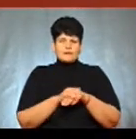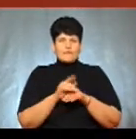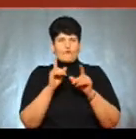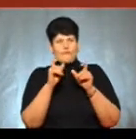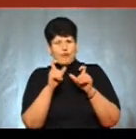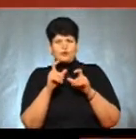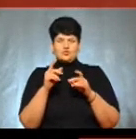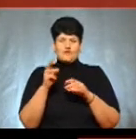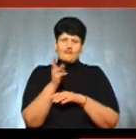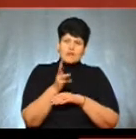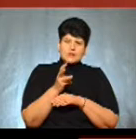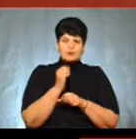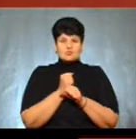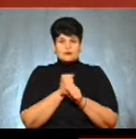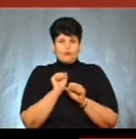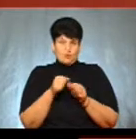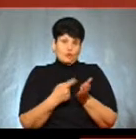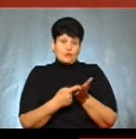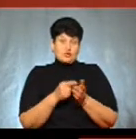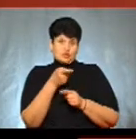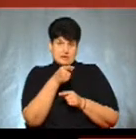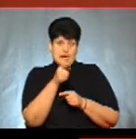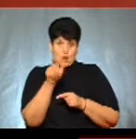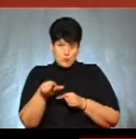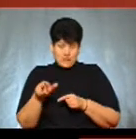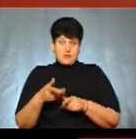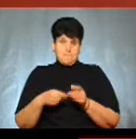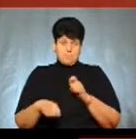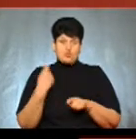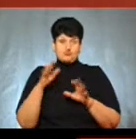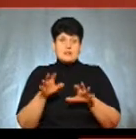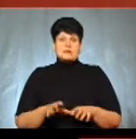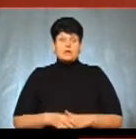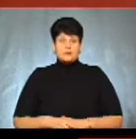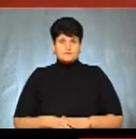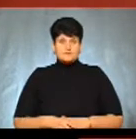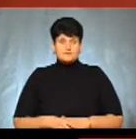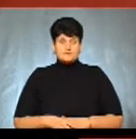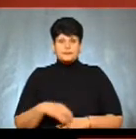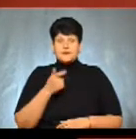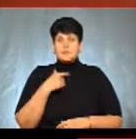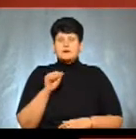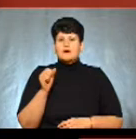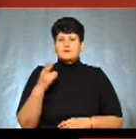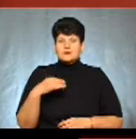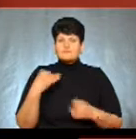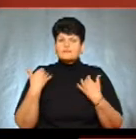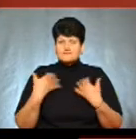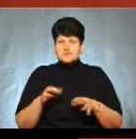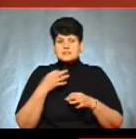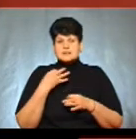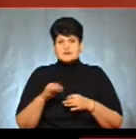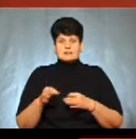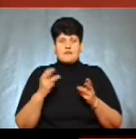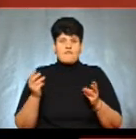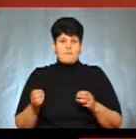Фото, відео зробити, щоб можна було довести, що саме ця людина порушила закон. Пан Андрій вже згадав про підпал сухостої у